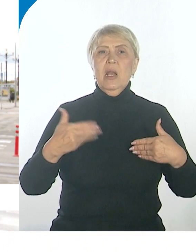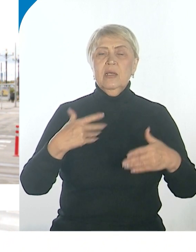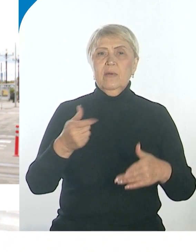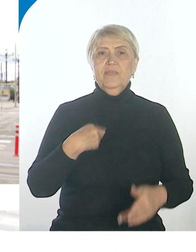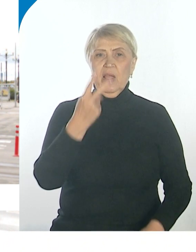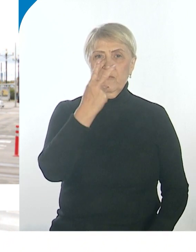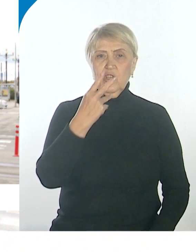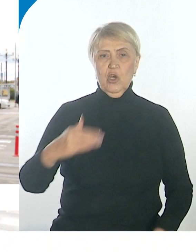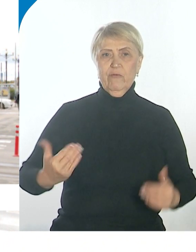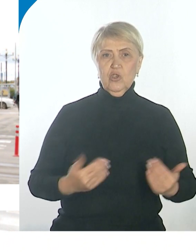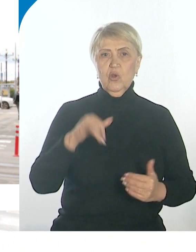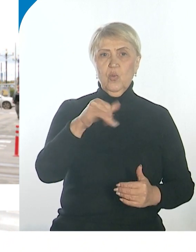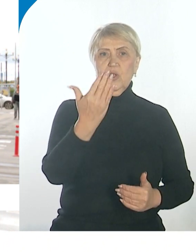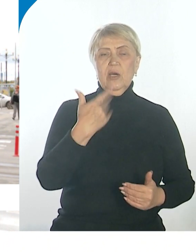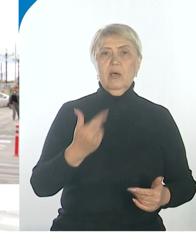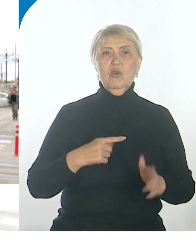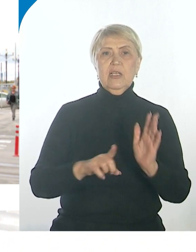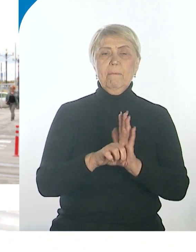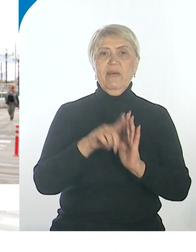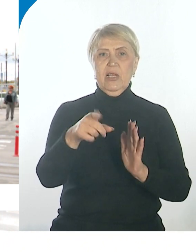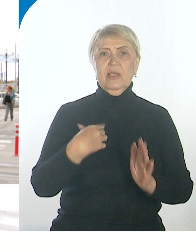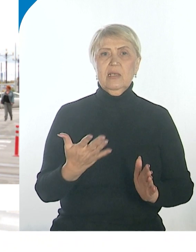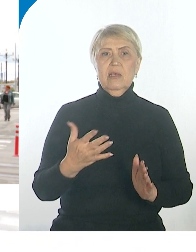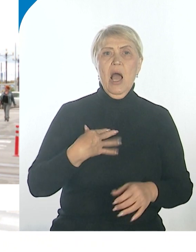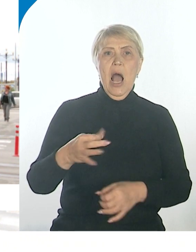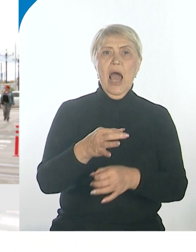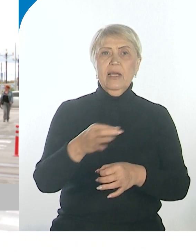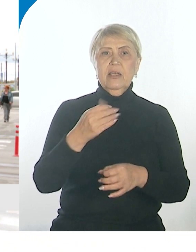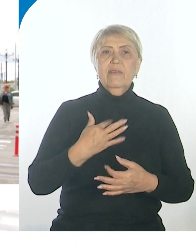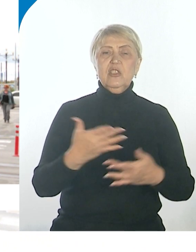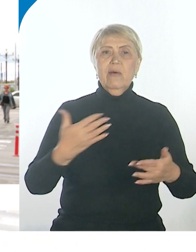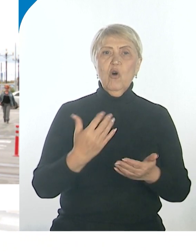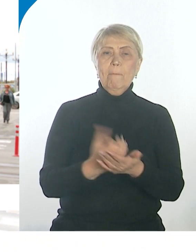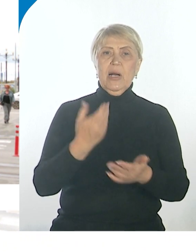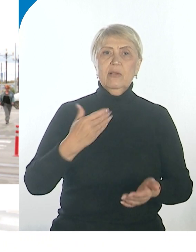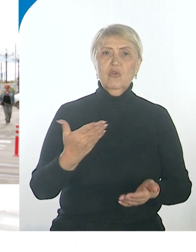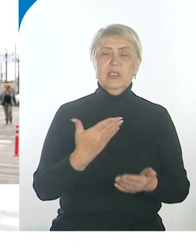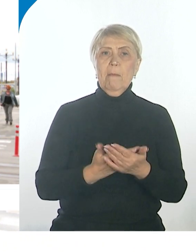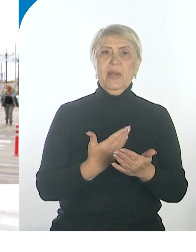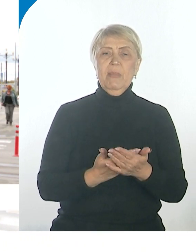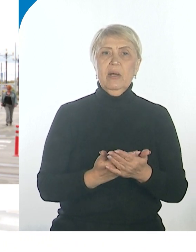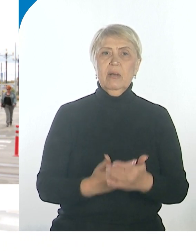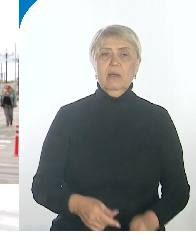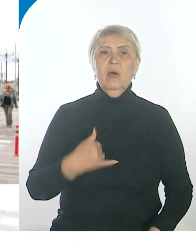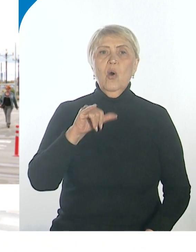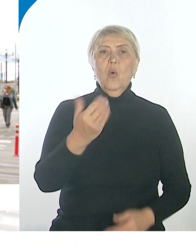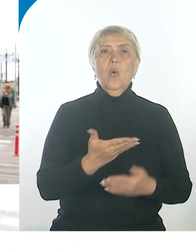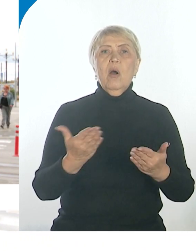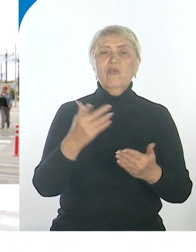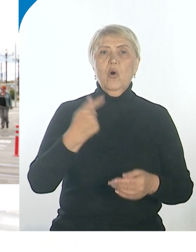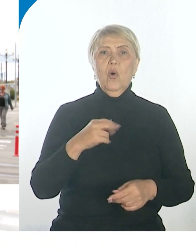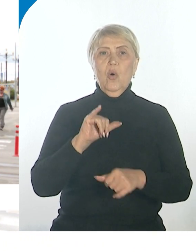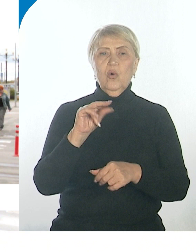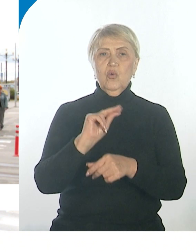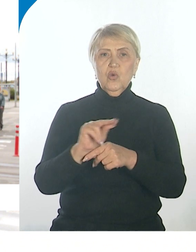нашего Отечества, у них появляется ориентир, с кого брать пример, у кого учиться. А тем более,